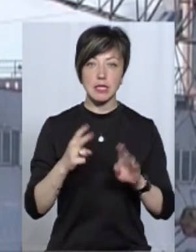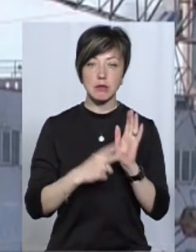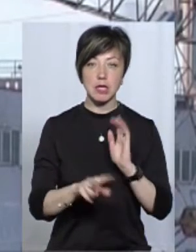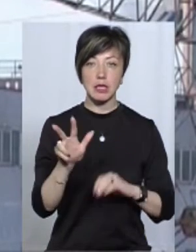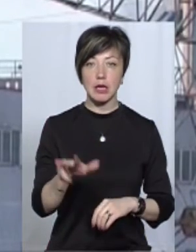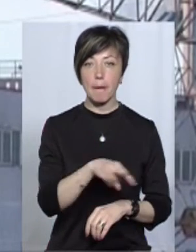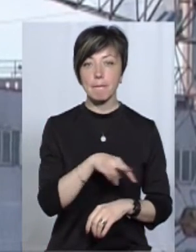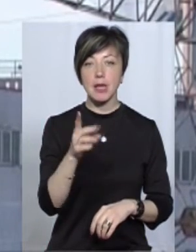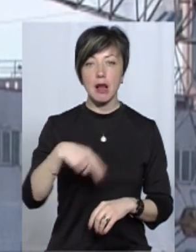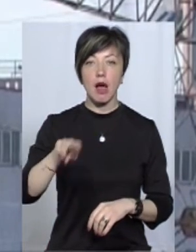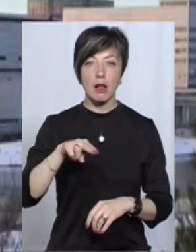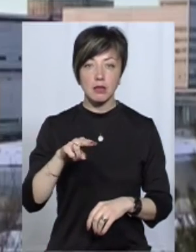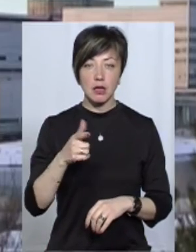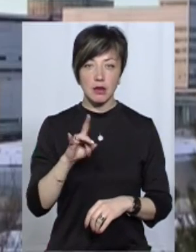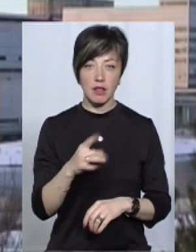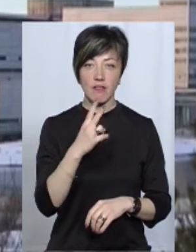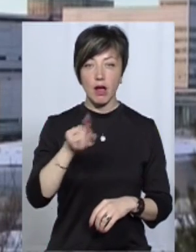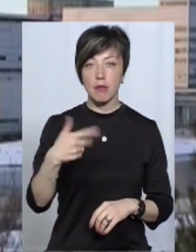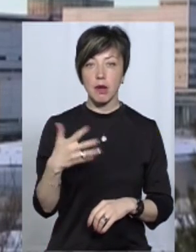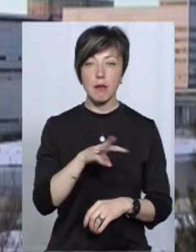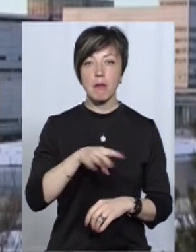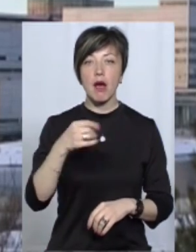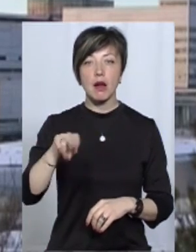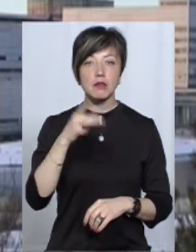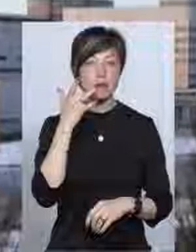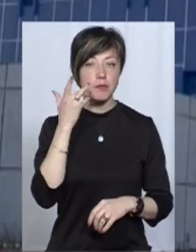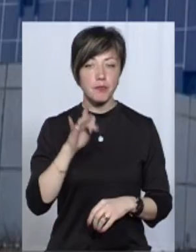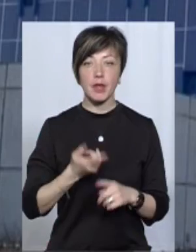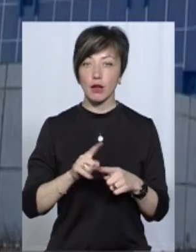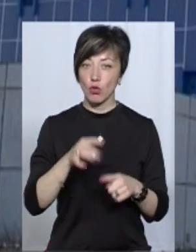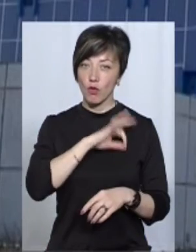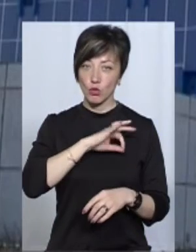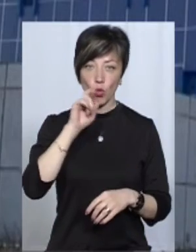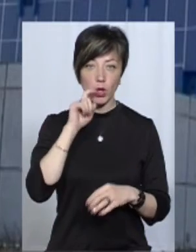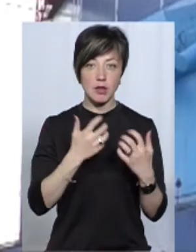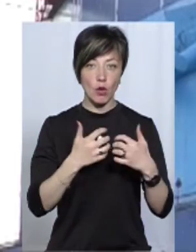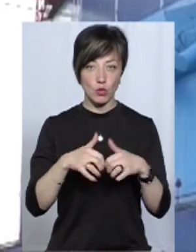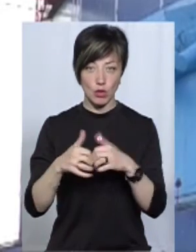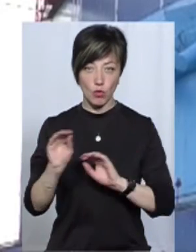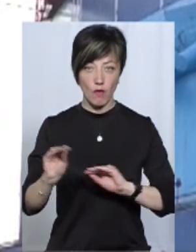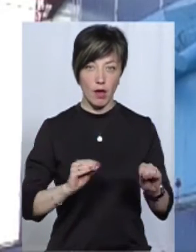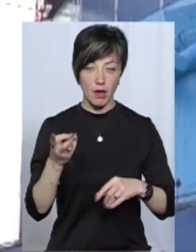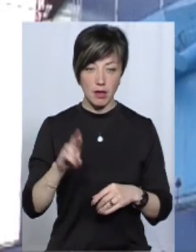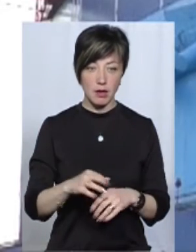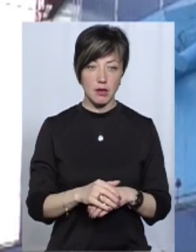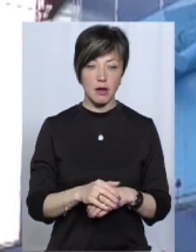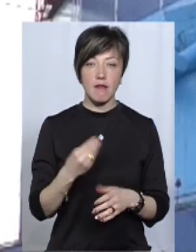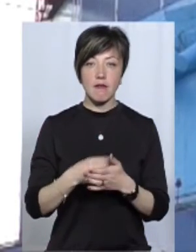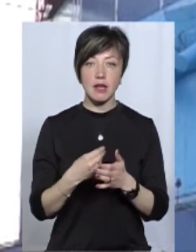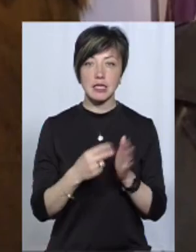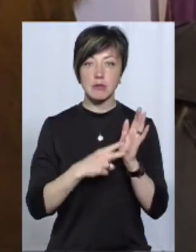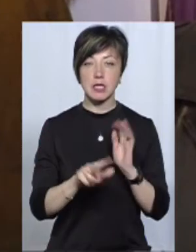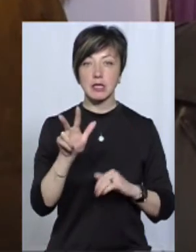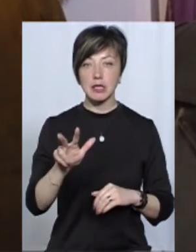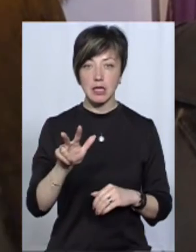мільярди гривень або 2,5 мільярди доларів США, якщо використовуватимуть українське остаткування. Вартість цих двох блоків 73